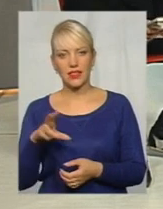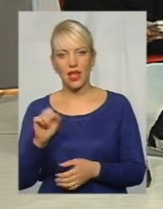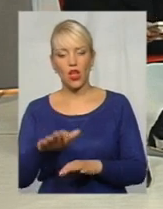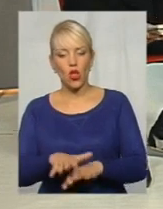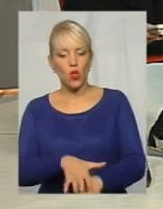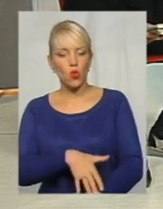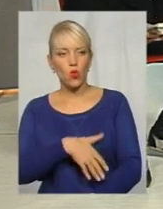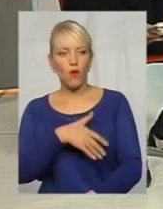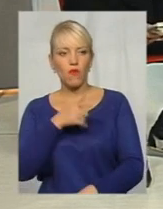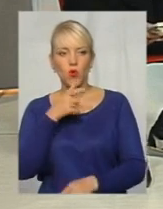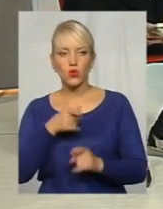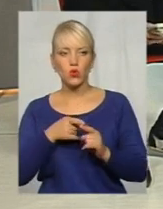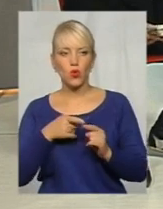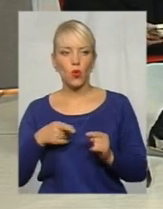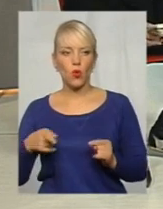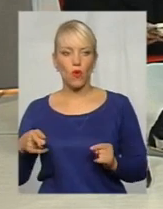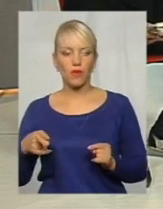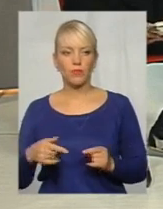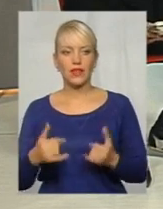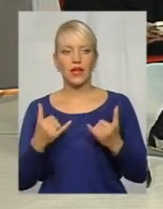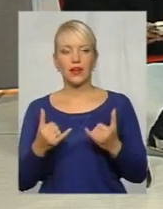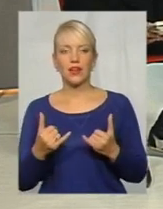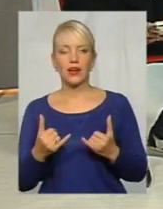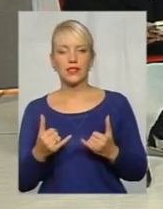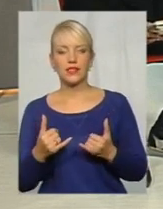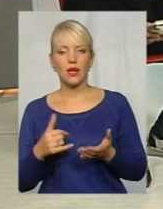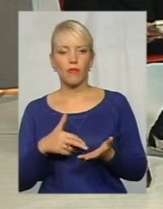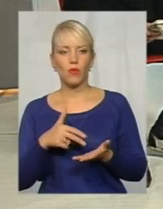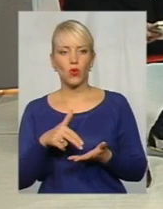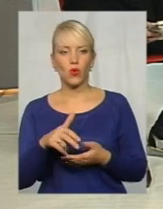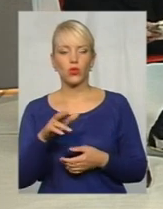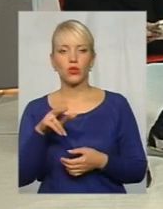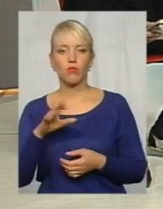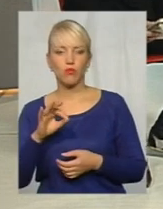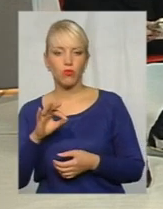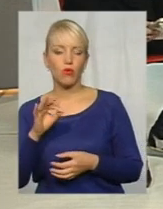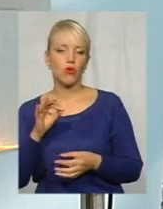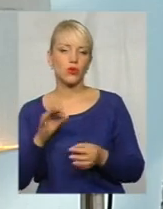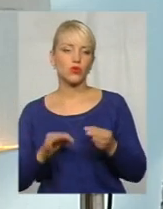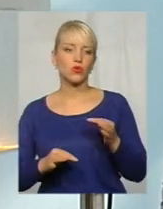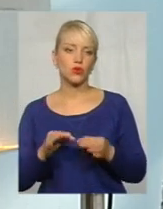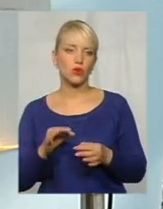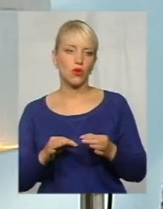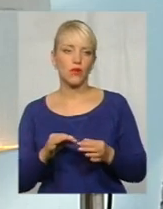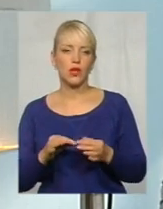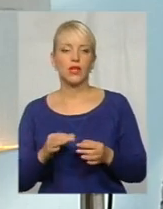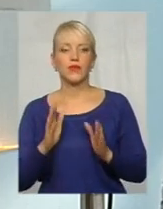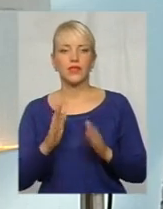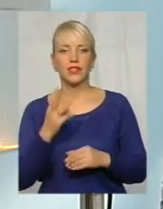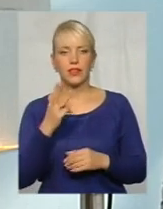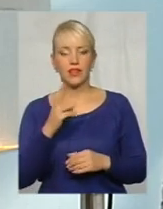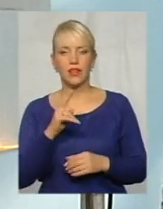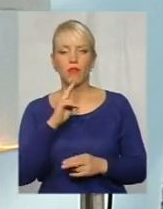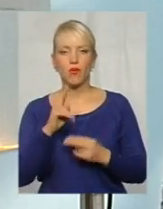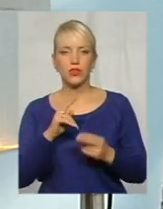і проходять по цій справі? Ну, наразі проходить по судових гілках влади лише три позови. Це